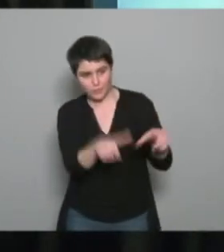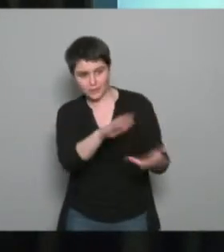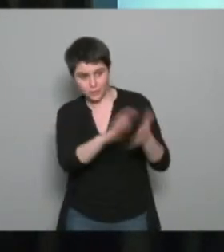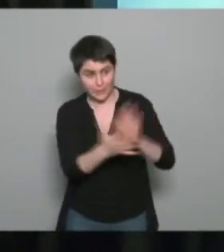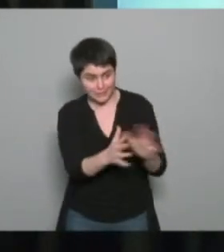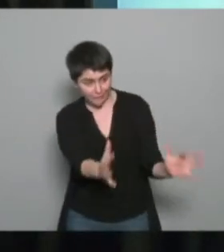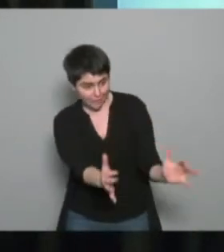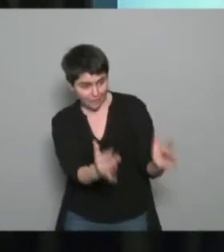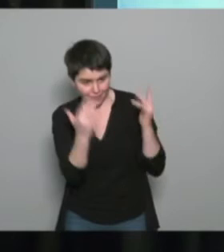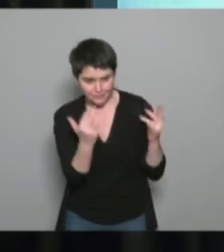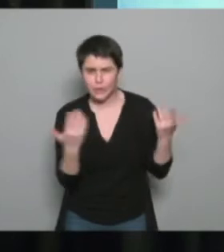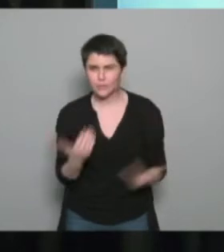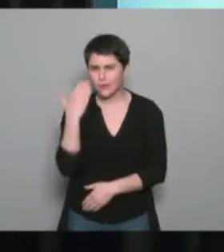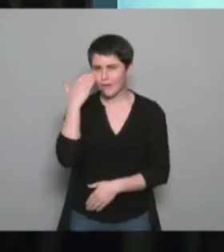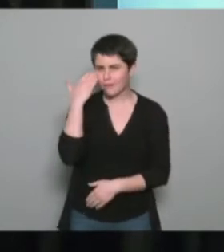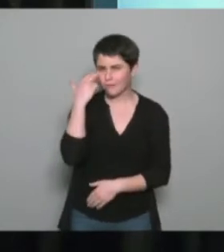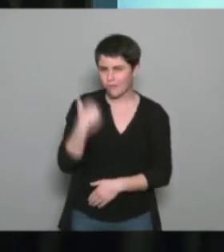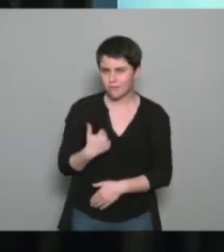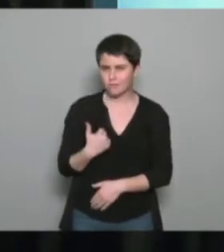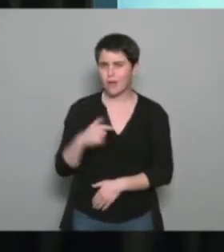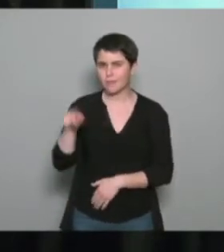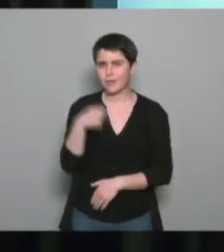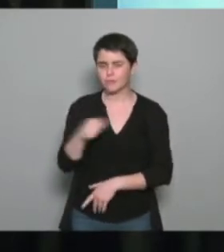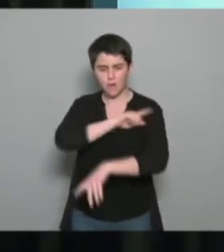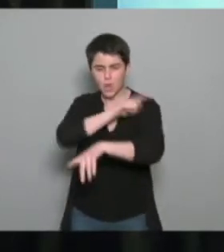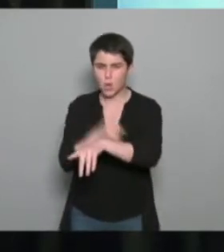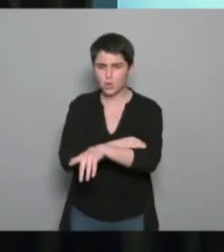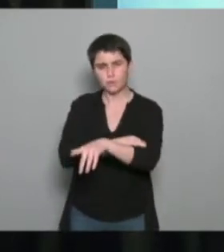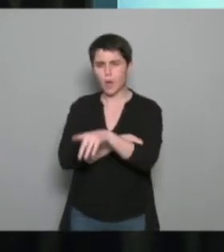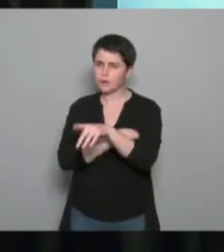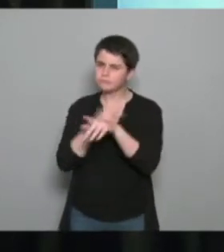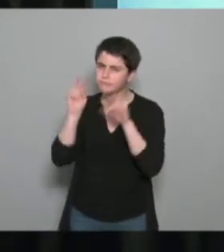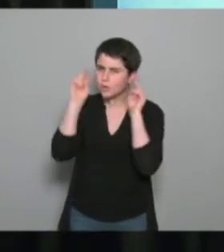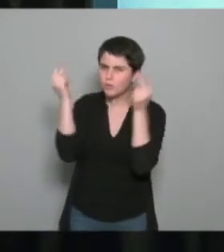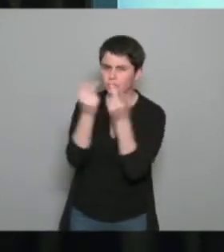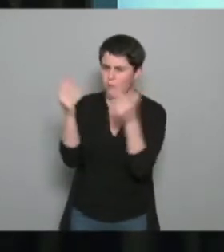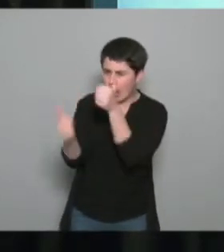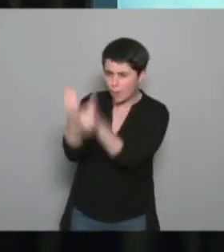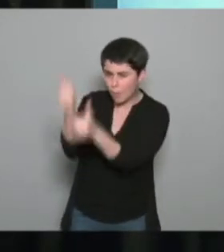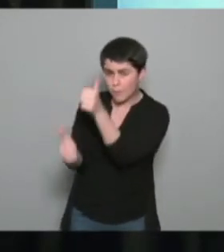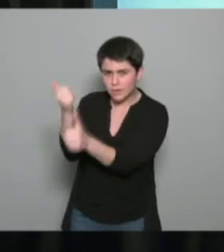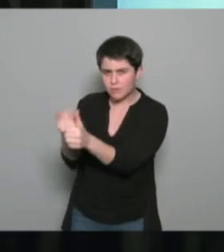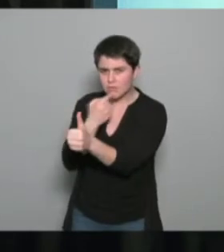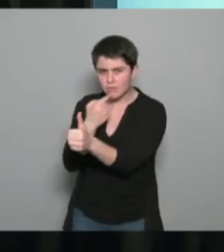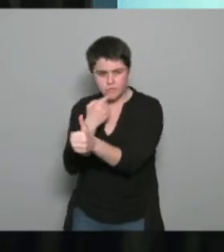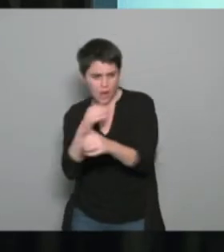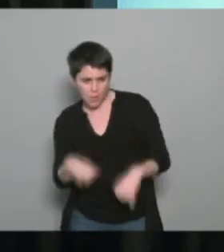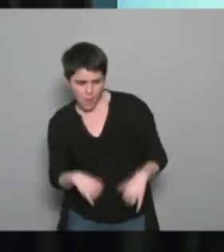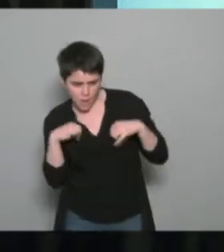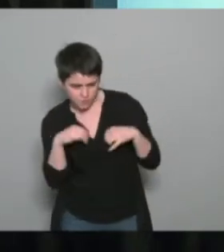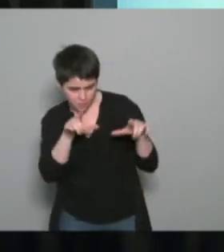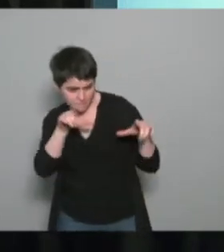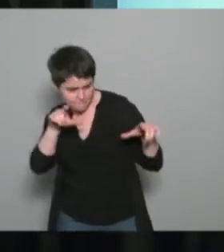de métier c'est bien sûr la pratique compétitive essayer de détecter des jeunes pour les licenciés qui